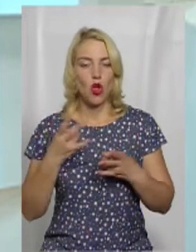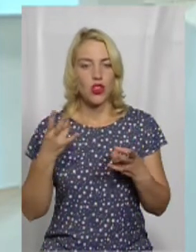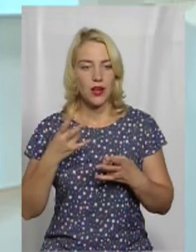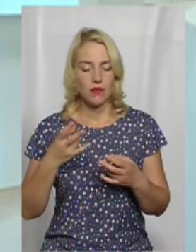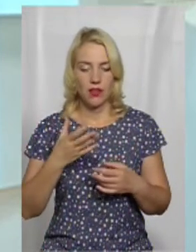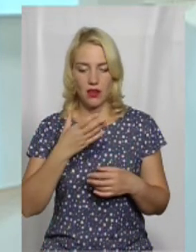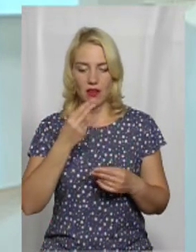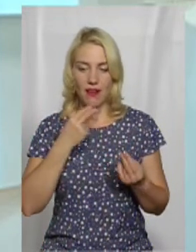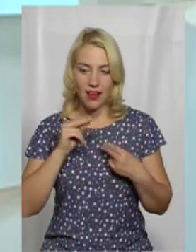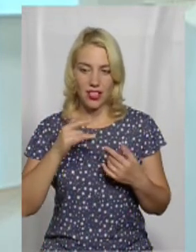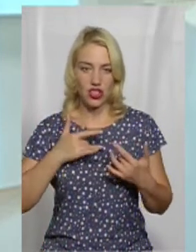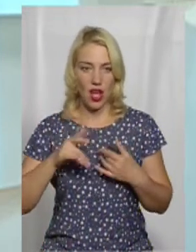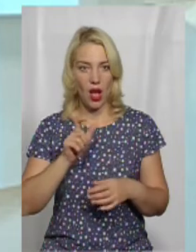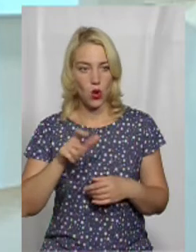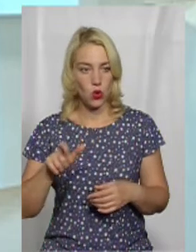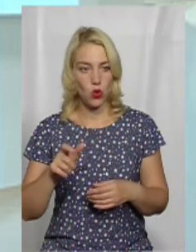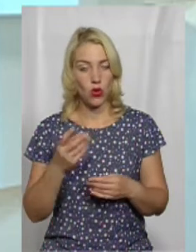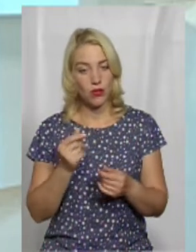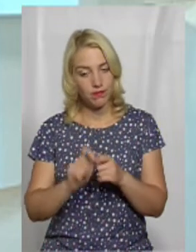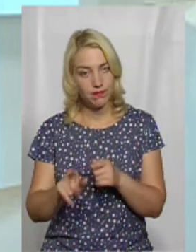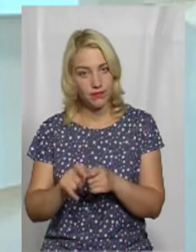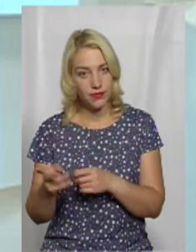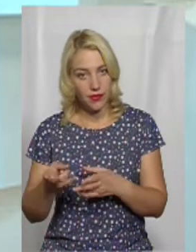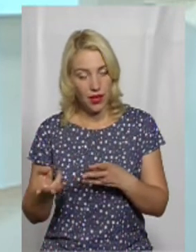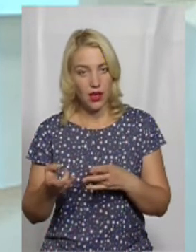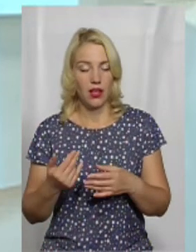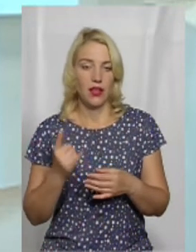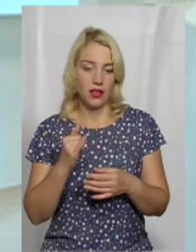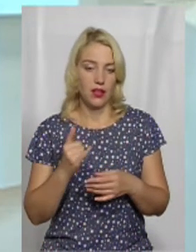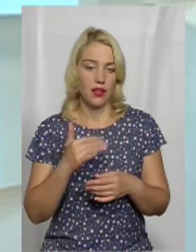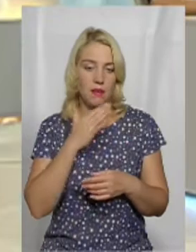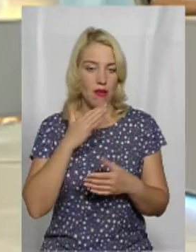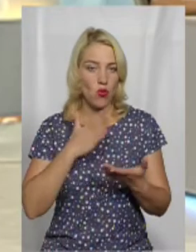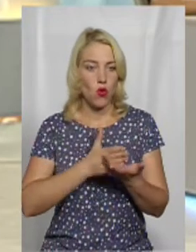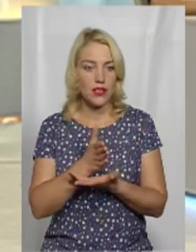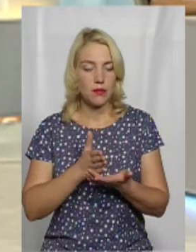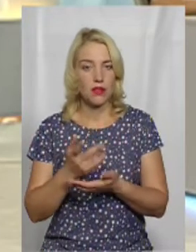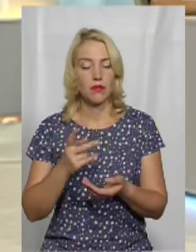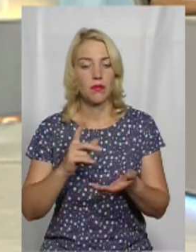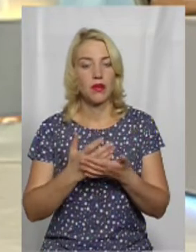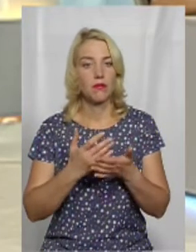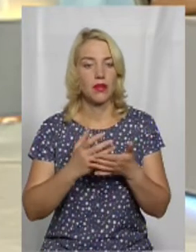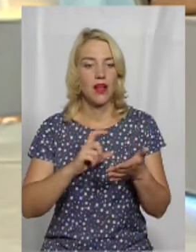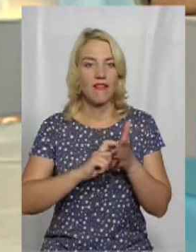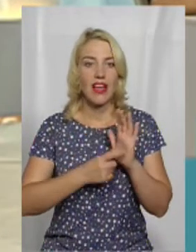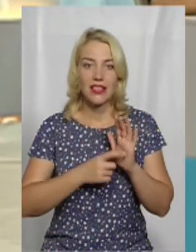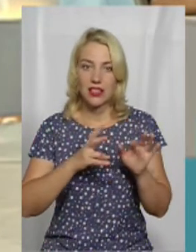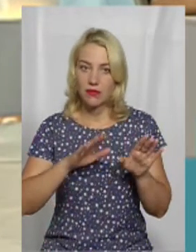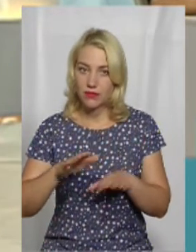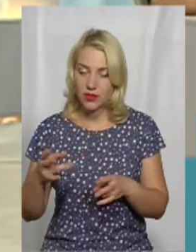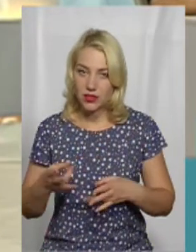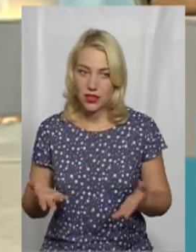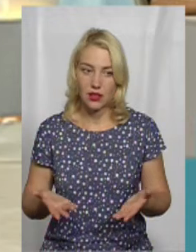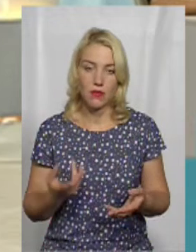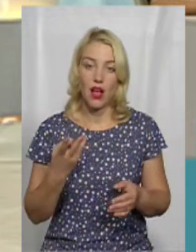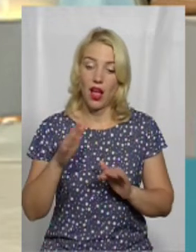Потрібні актори кращі, які також коштують грошей. Тобто багато аспектів, а, квартири, локації також потрібні, також